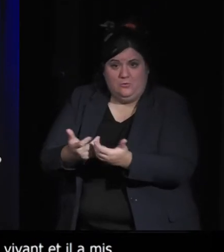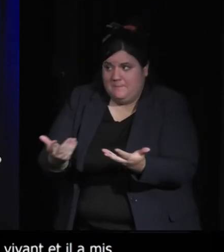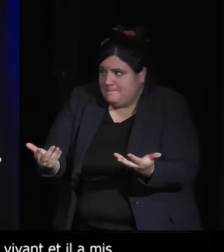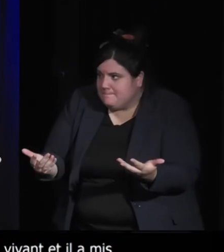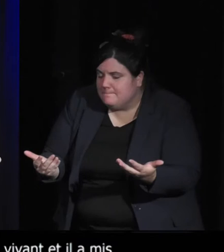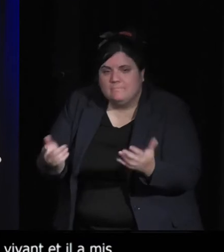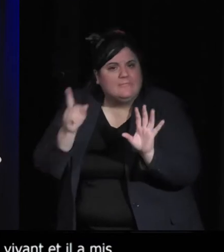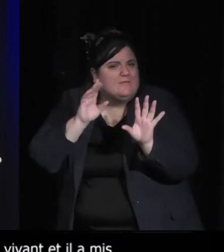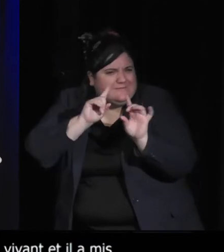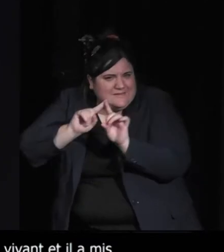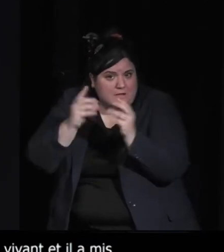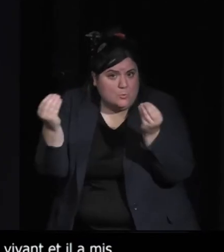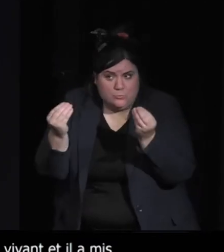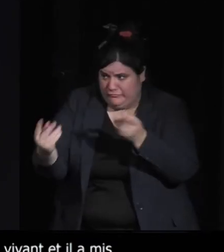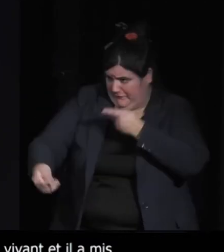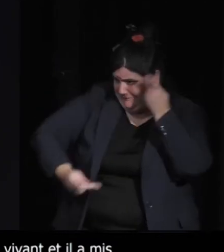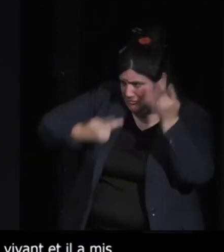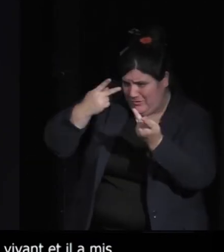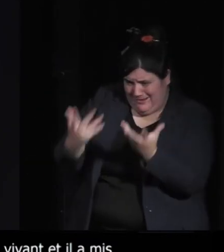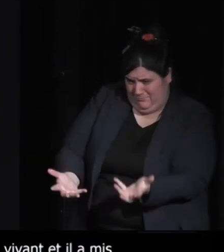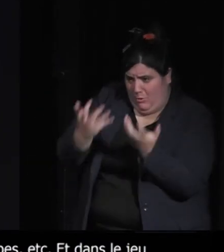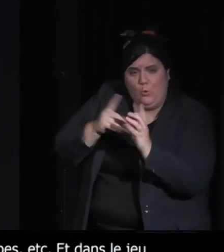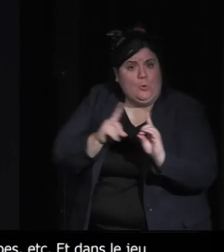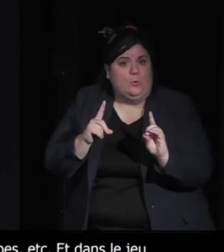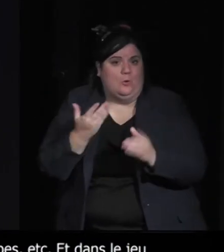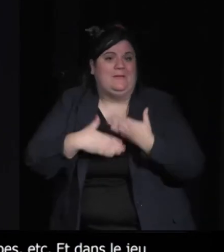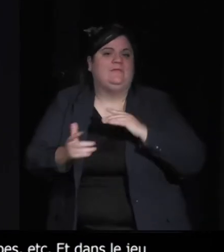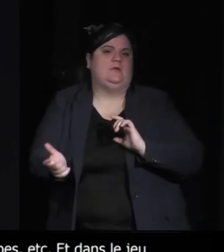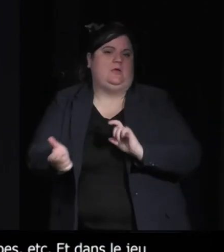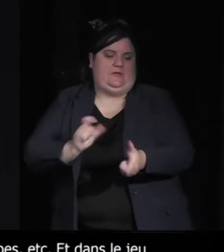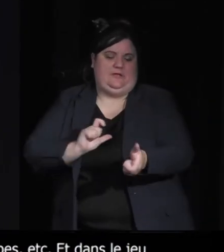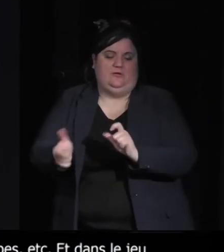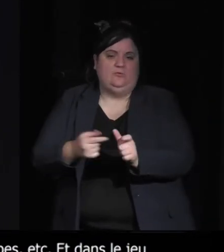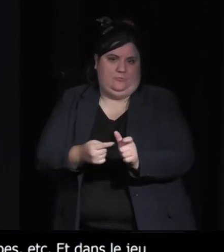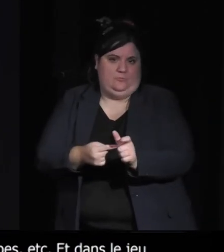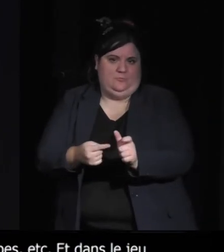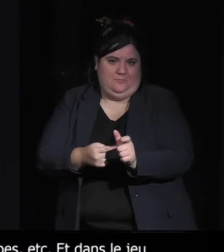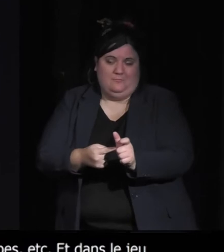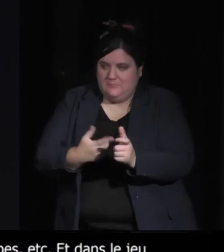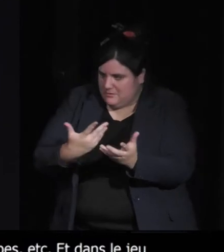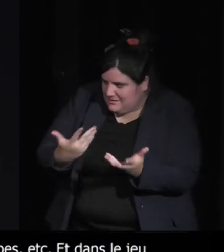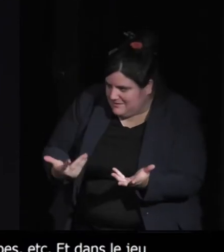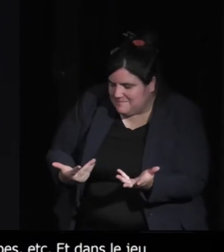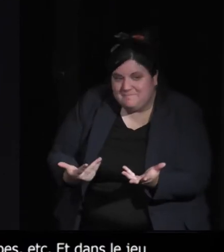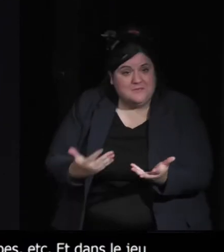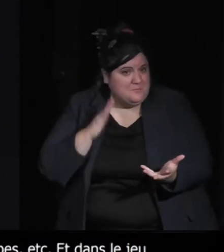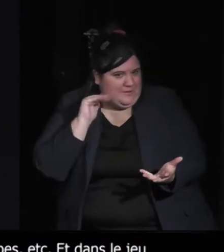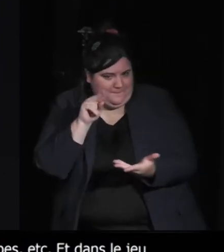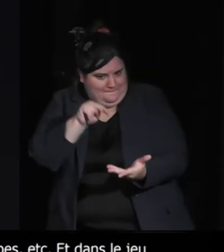le visuel, il est dans les interactions. Et donc, quels sont les jeux où on va accorder du détail sur les